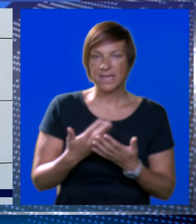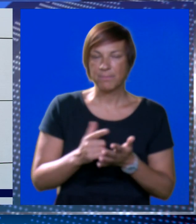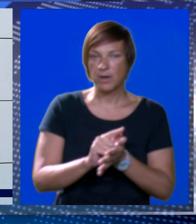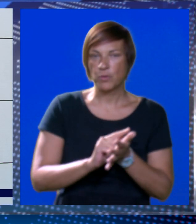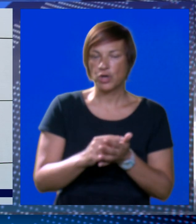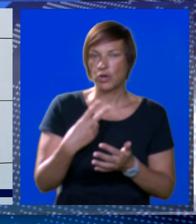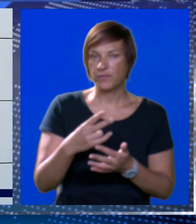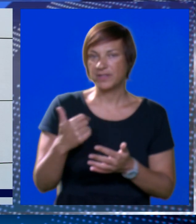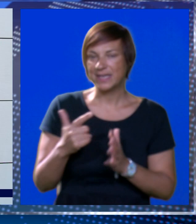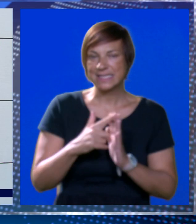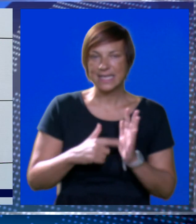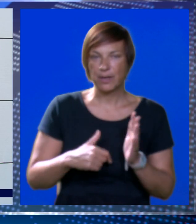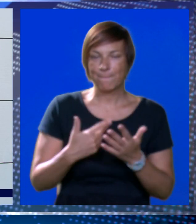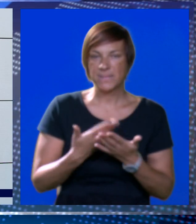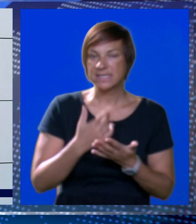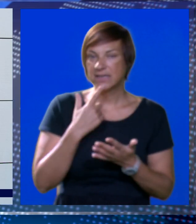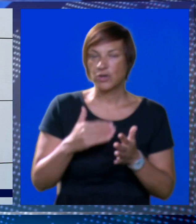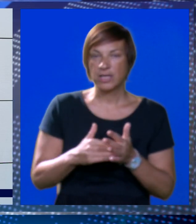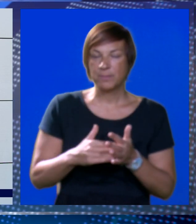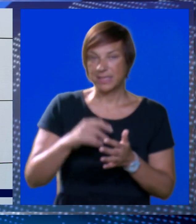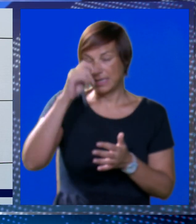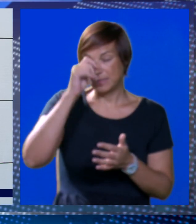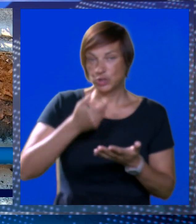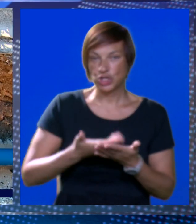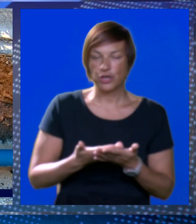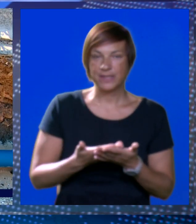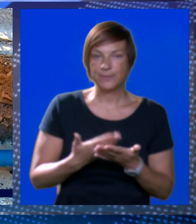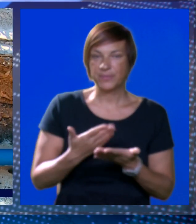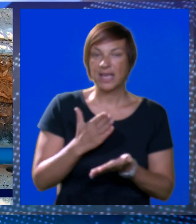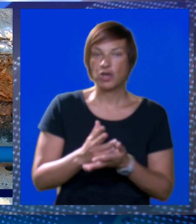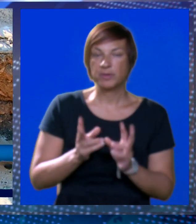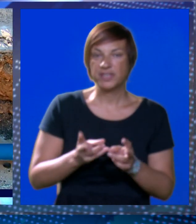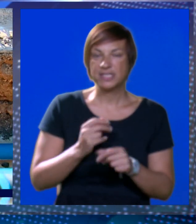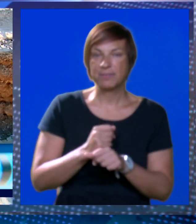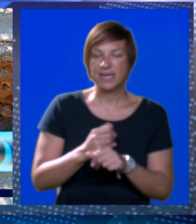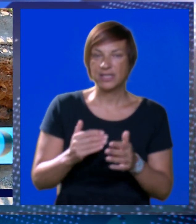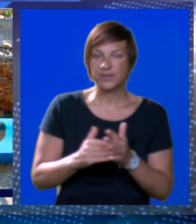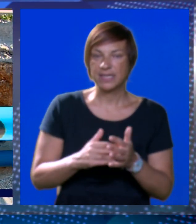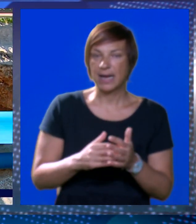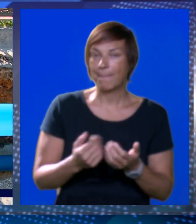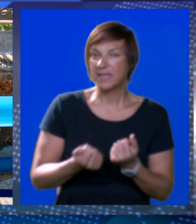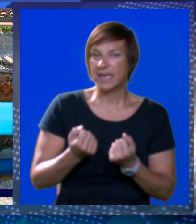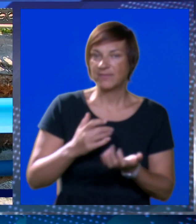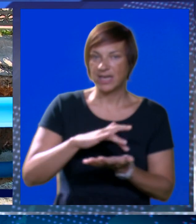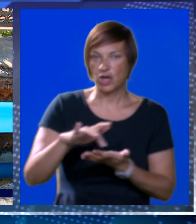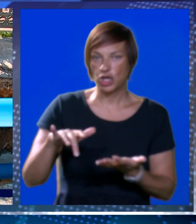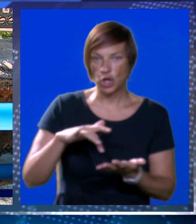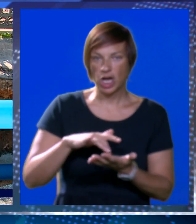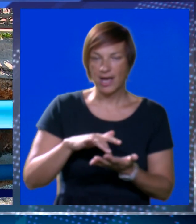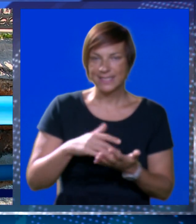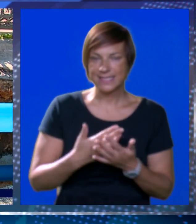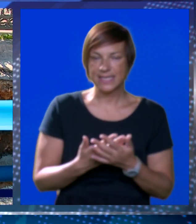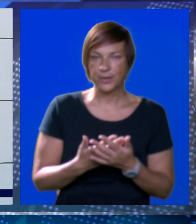imamo rokove od 21 mjesec koje bi trebali ispoštovati. Tako bi već ove zime radovi trebali biti aktivni na nekoliko